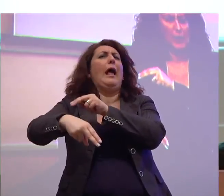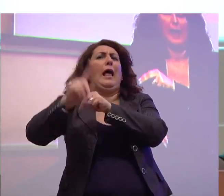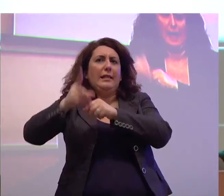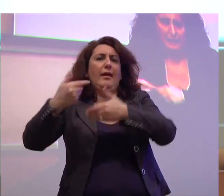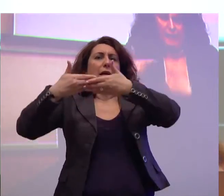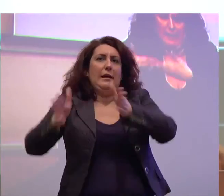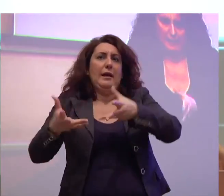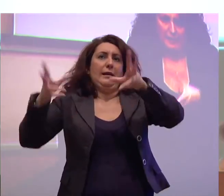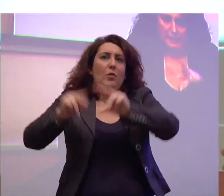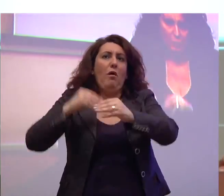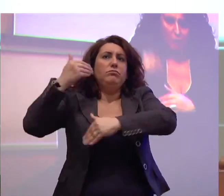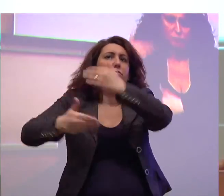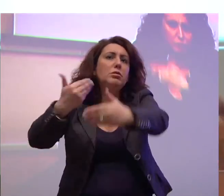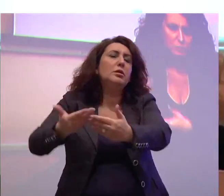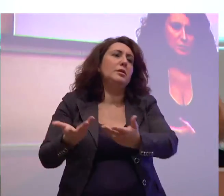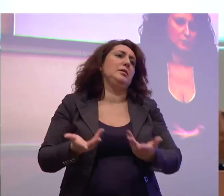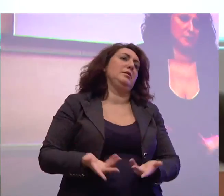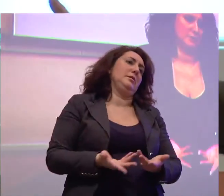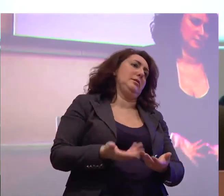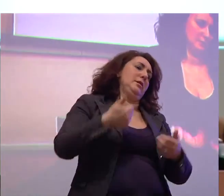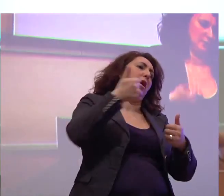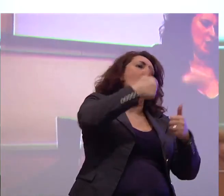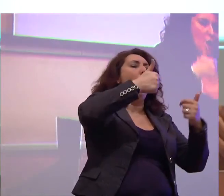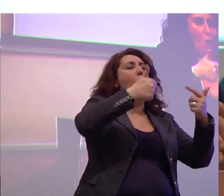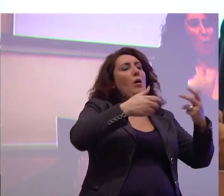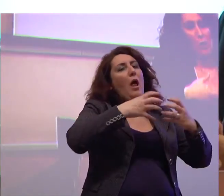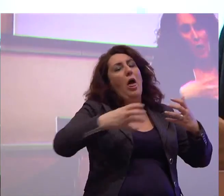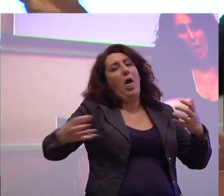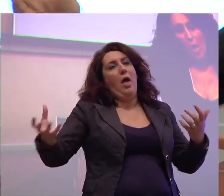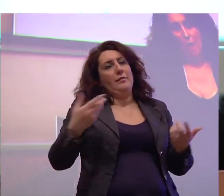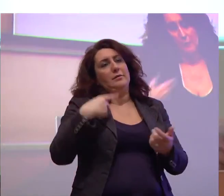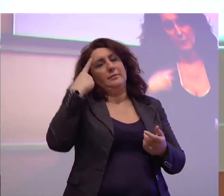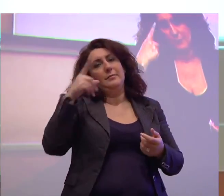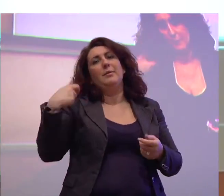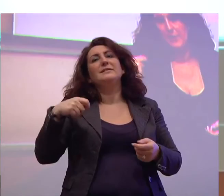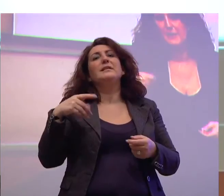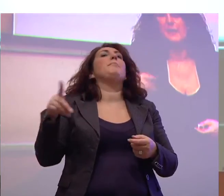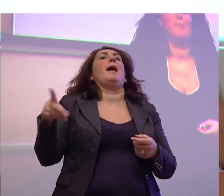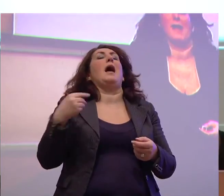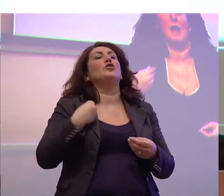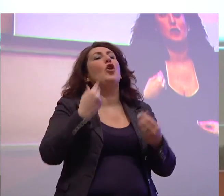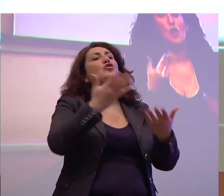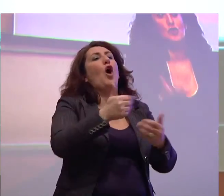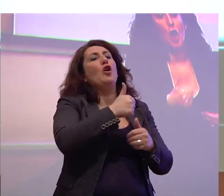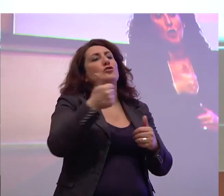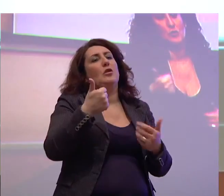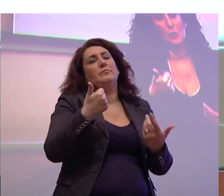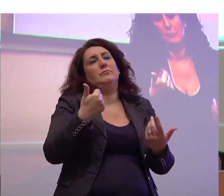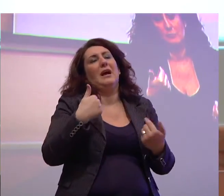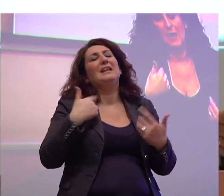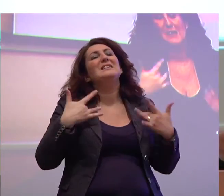avanti adesso io non mi dilungo sulle singole cose do come sa il Presidente Pagano e gli altri Presidenti tutta la mia